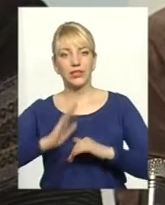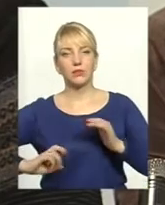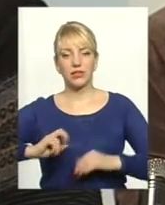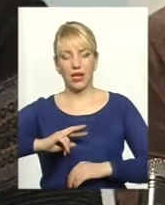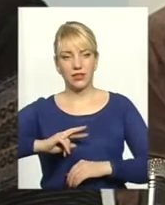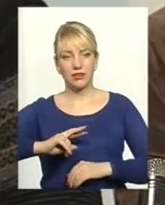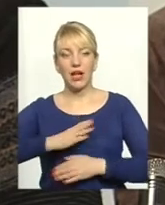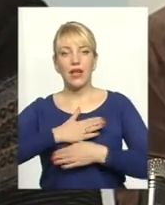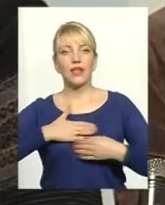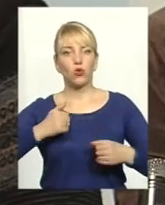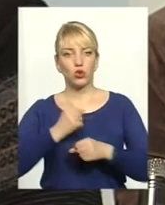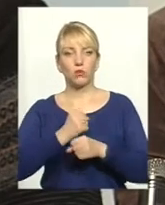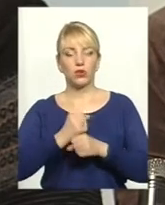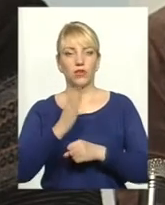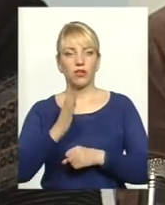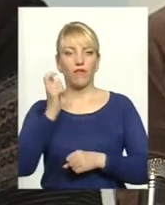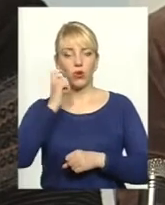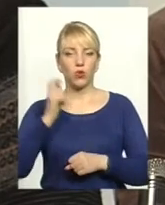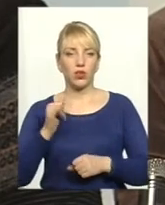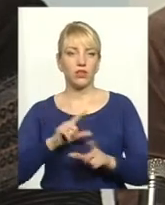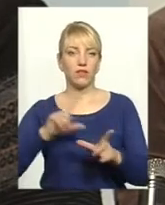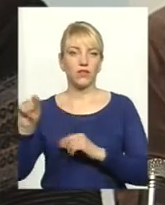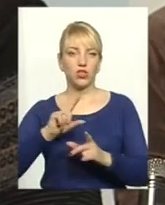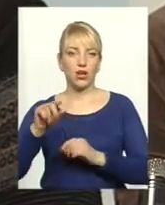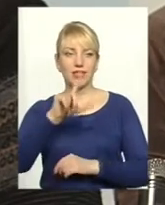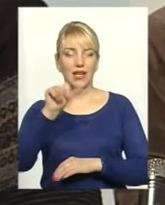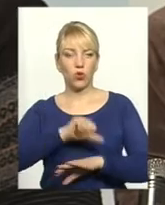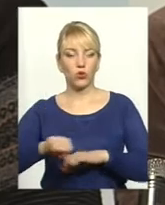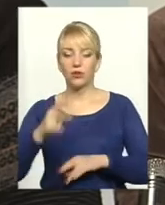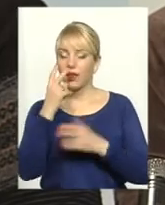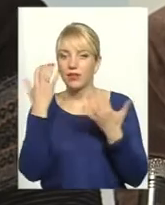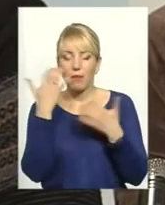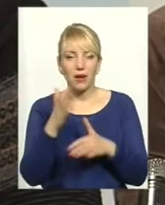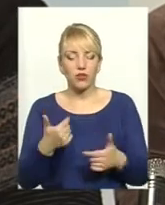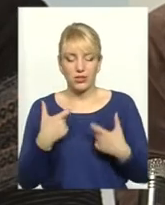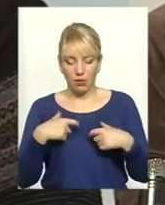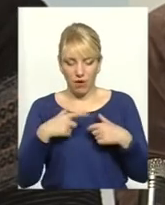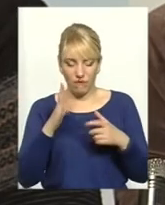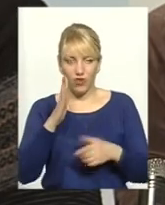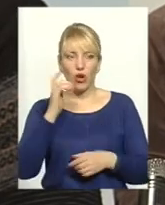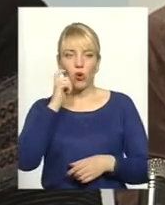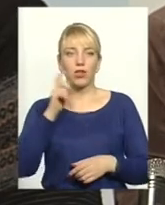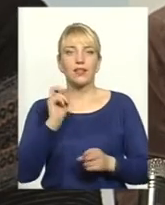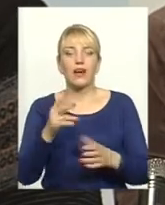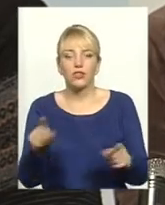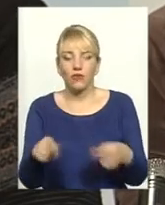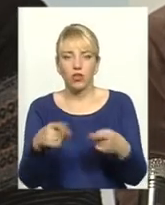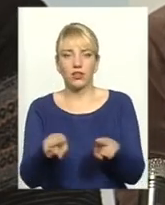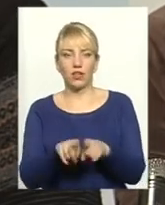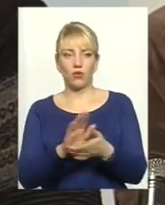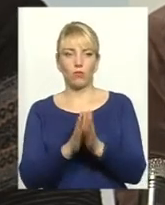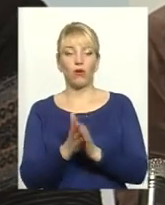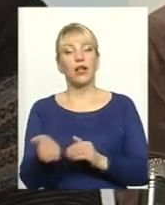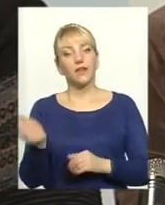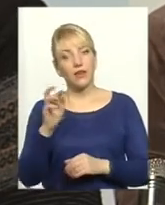не хочуть працювати в Україні і виїжджають за кордон. Не бачать себе в Україні. Як ми можемо їм створити ці умови? Та давайте